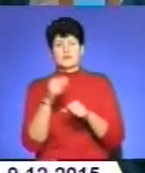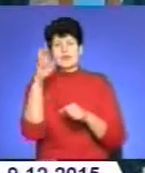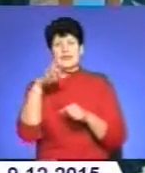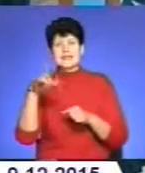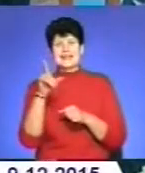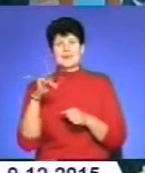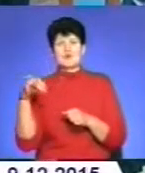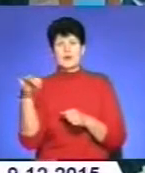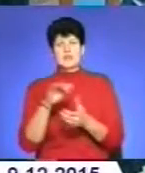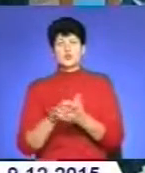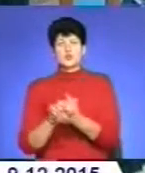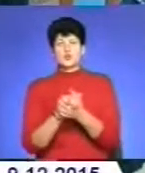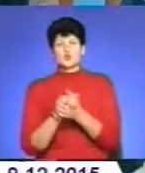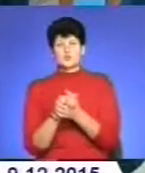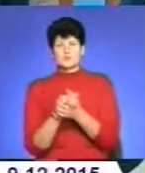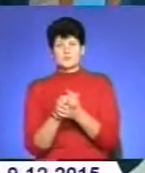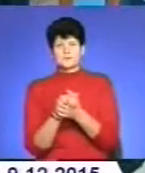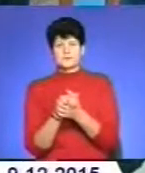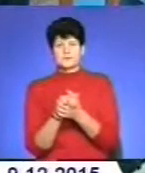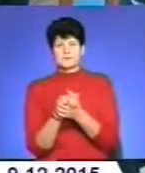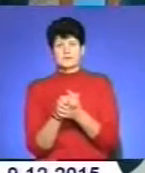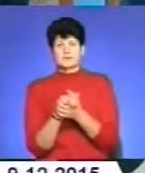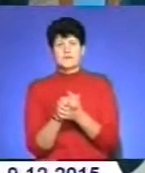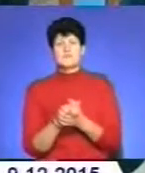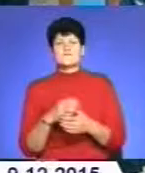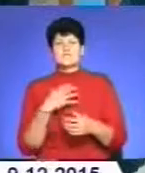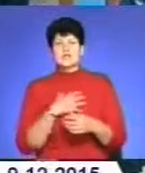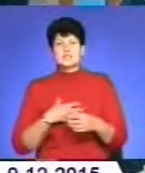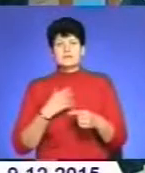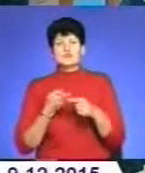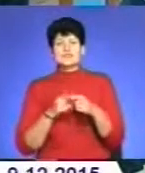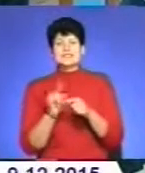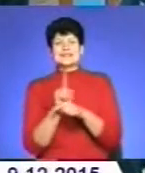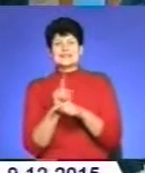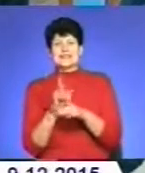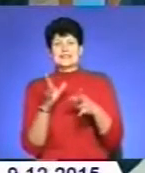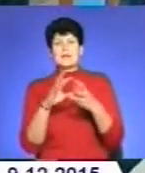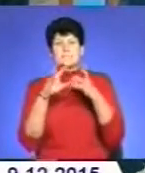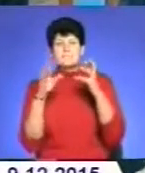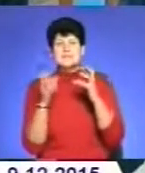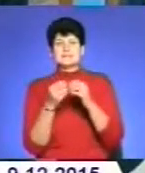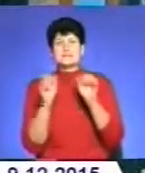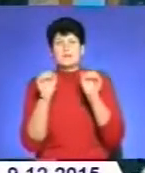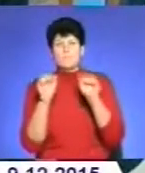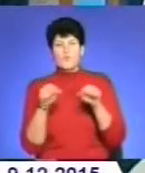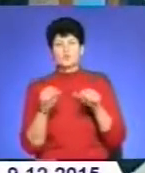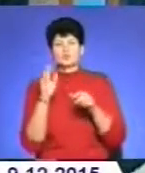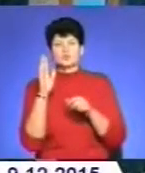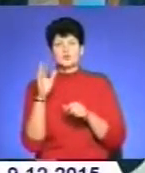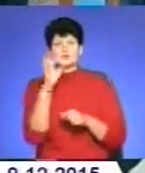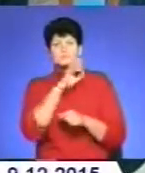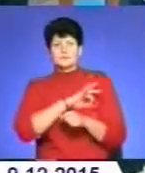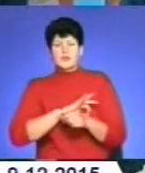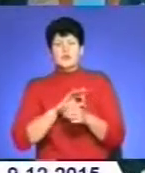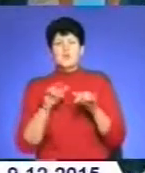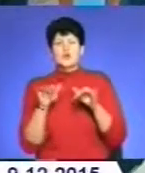Союзу. І нам важливо, щоб ті стандарти і принципи, які можуть бути застосовані в процесі реалізації цього